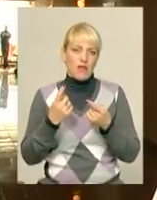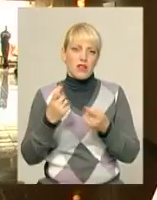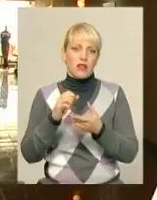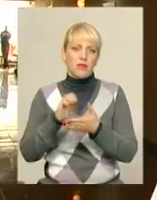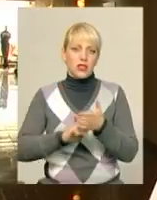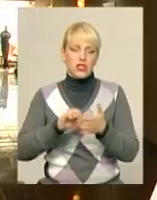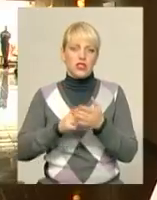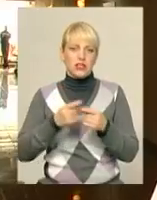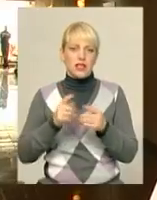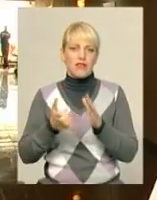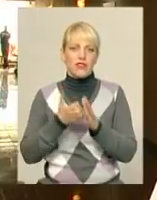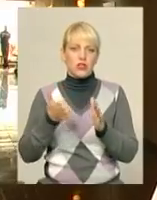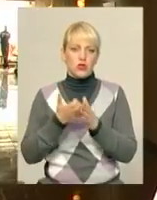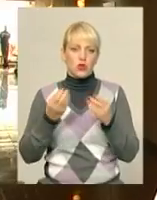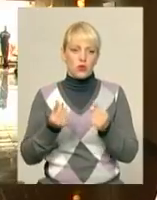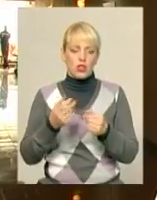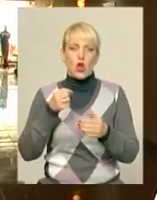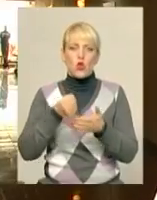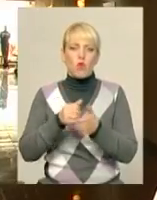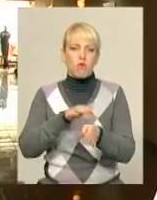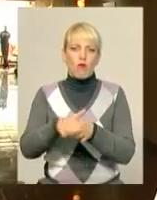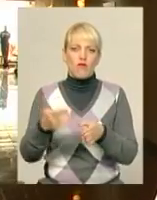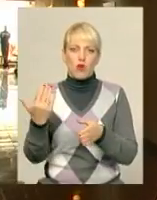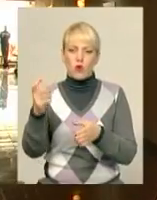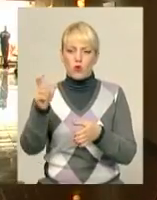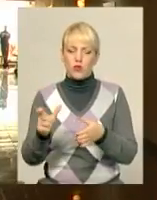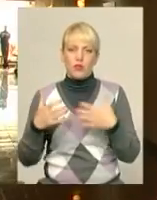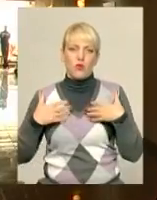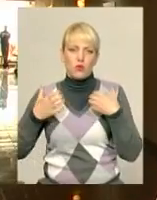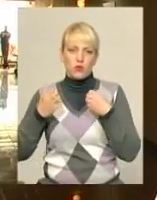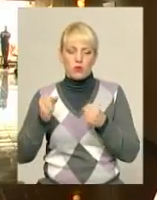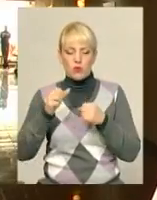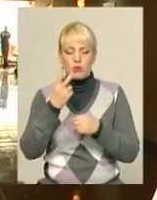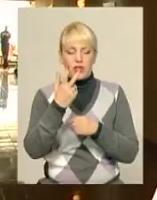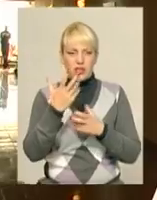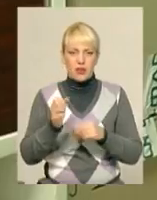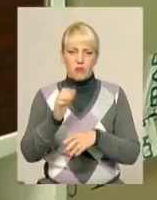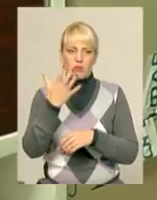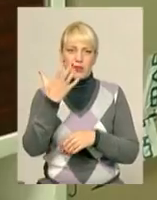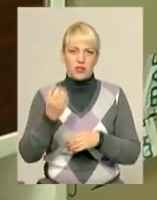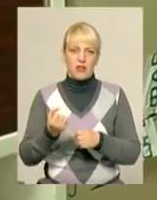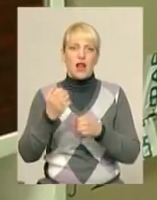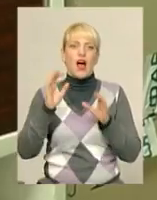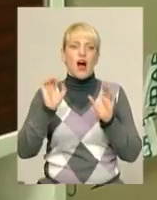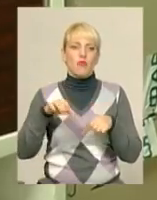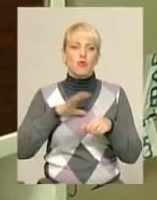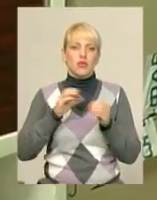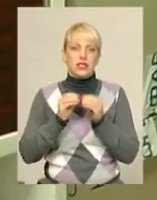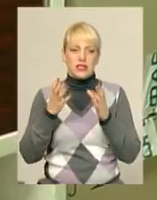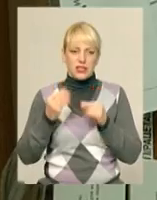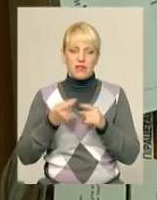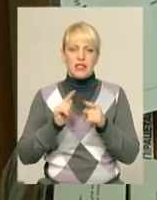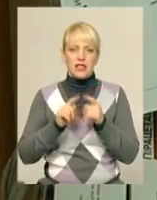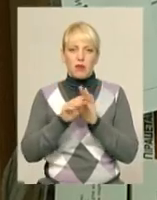лікування до повного його одужання. Це може бути і три дні, може бути і п'ять днів, може бути і десять днів. Програма «Ліки на тумбочку»